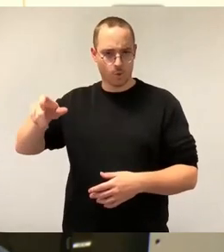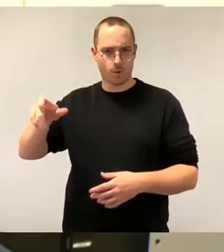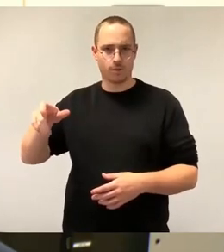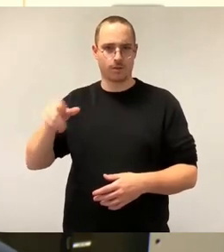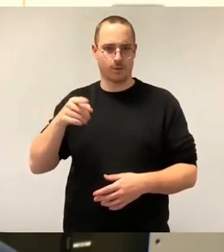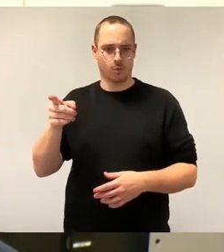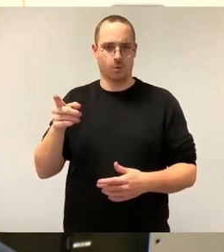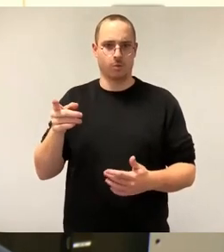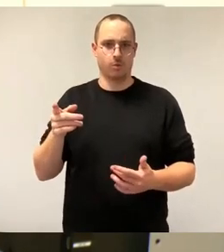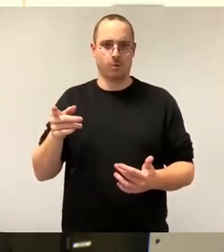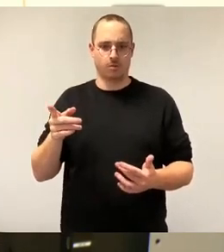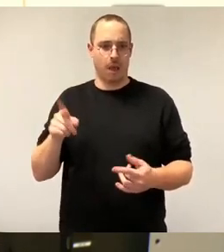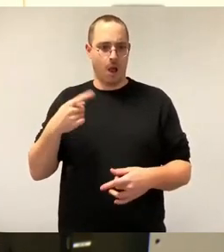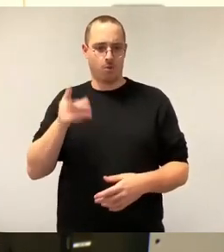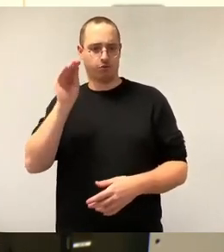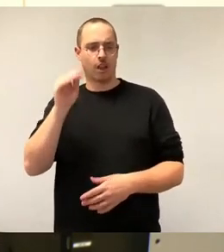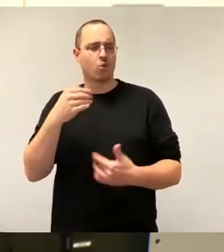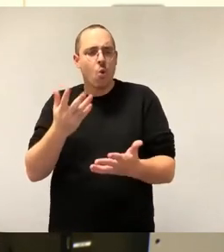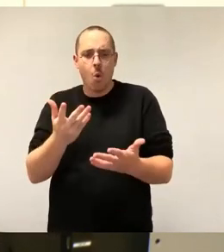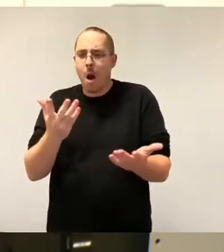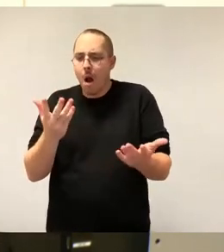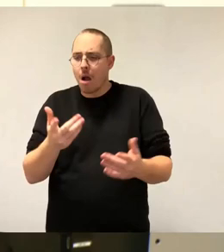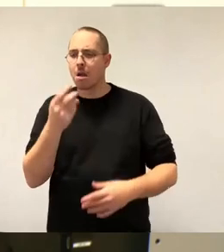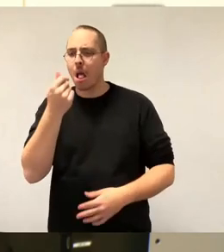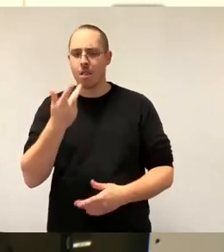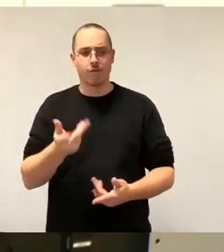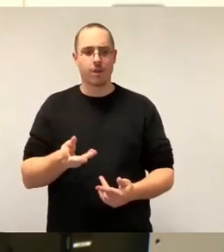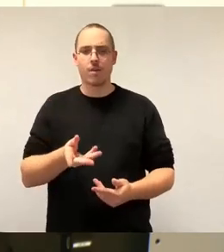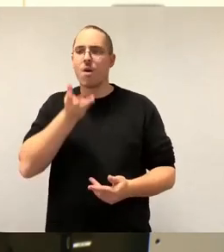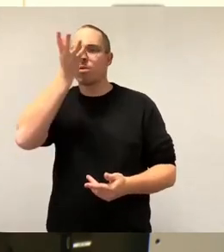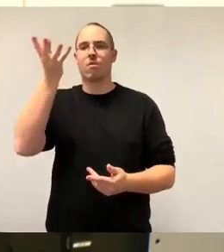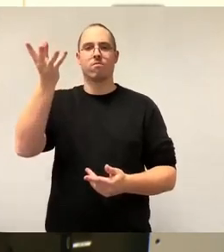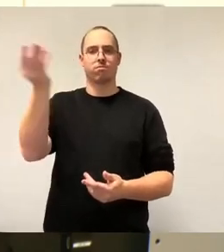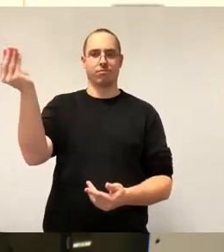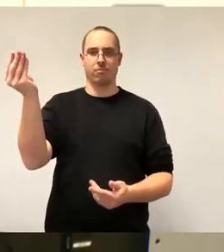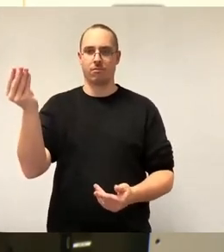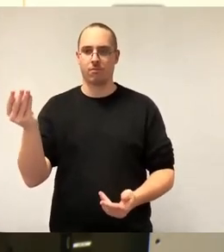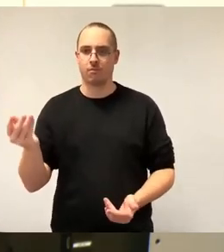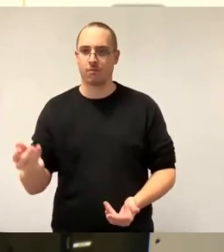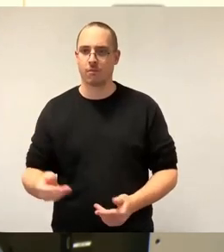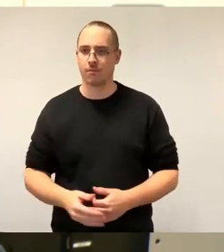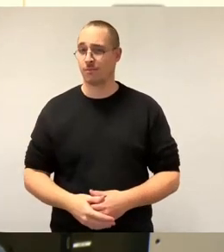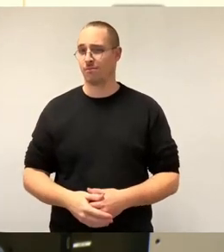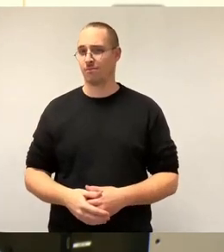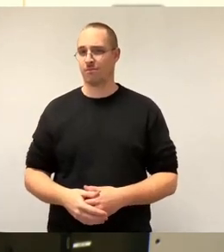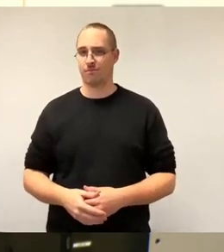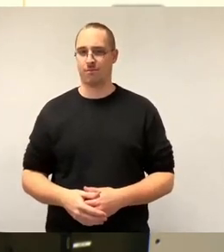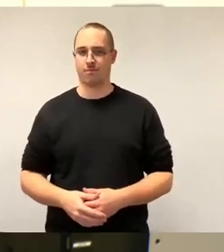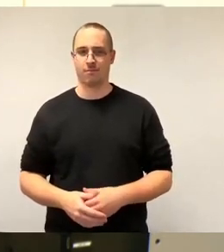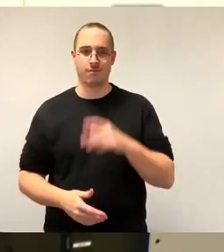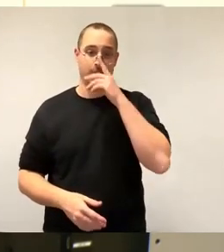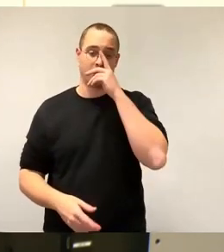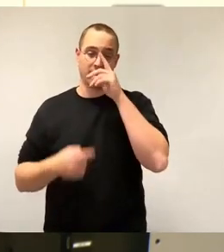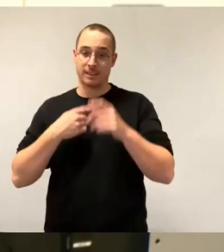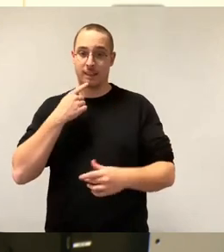gemacht. Sie haben sich hierhergestellt und haben behauptet, dass dieses Geld im schwarzen Loch verschwindet. Ich sage Ihnen, das verschwindet in Sozialwohnungen, die in dieser